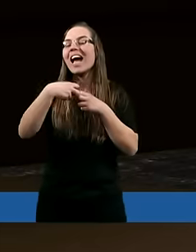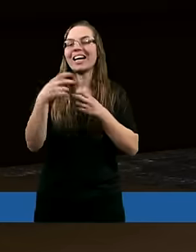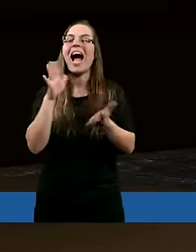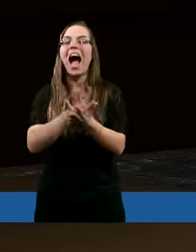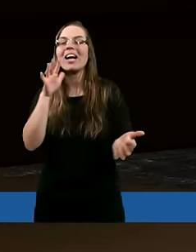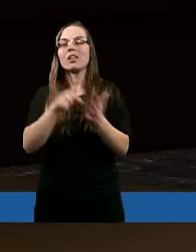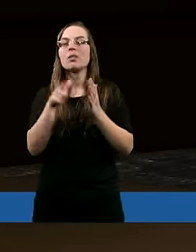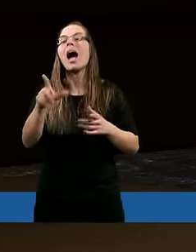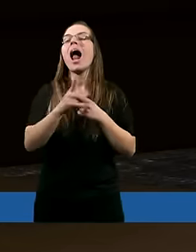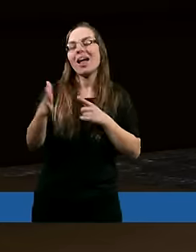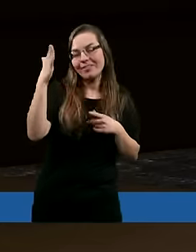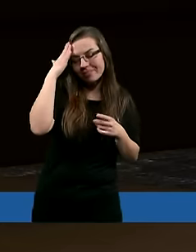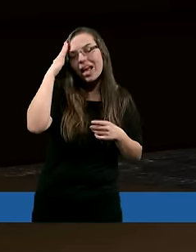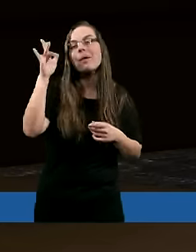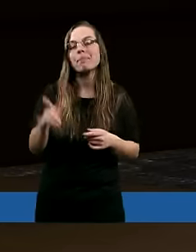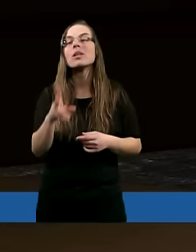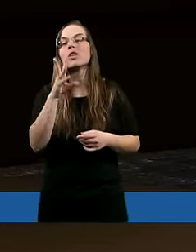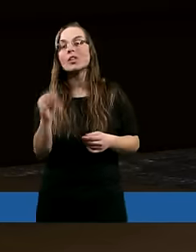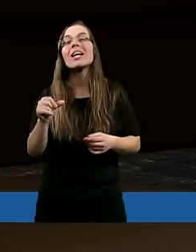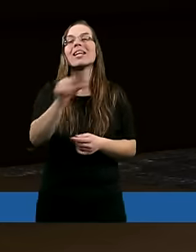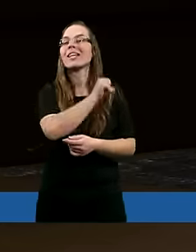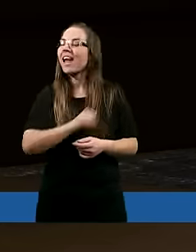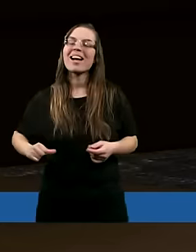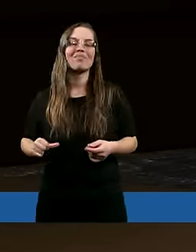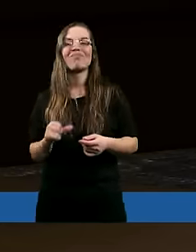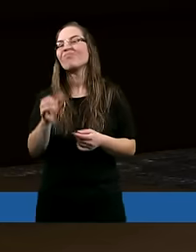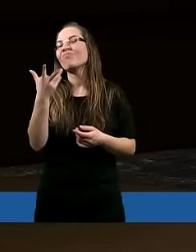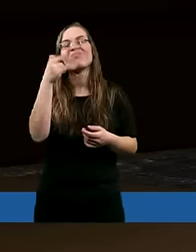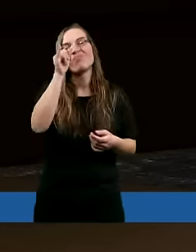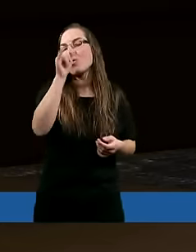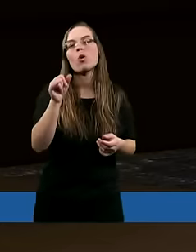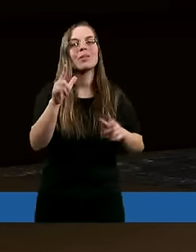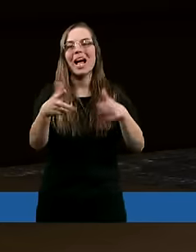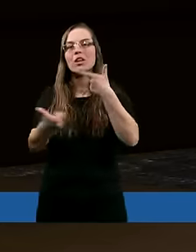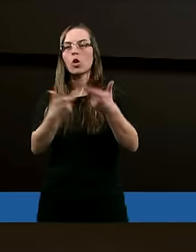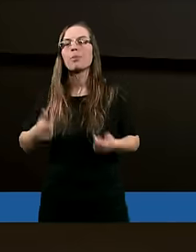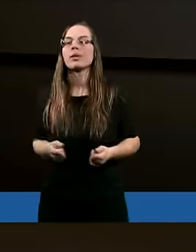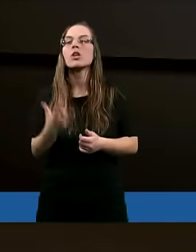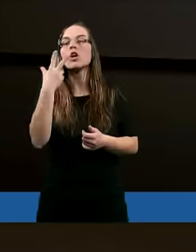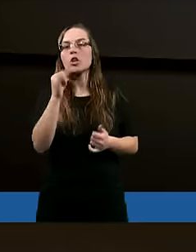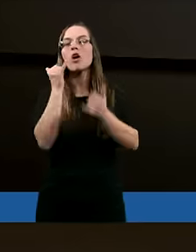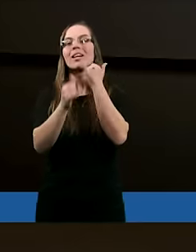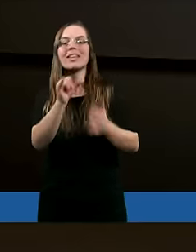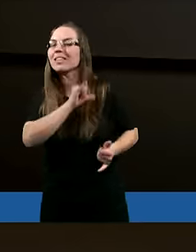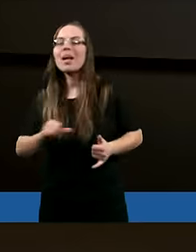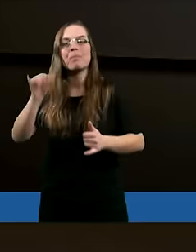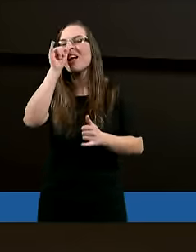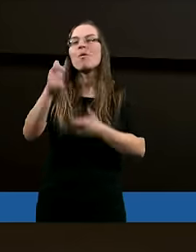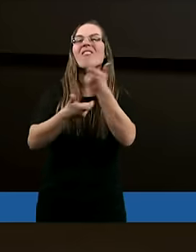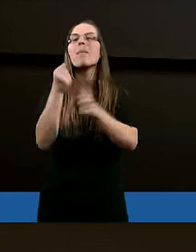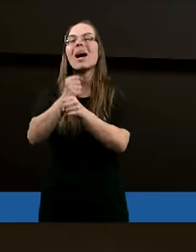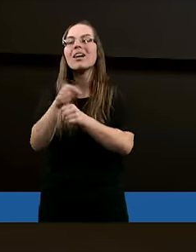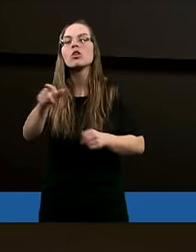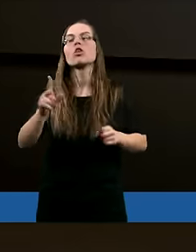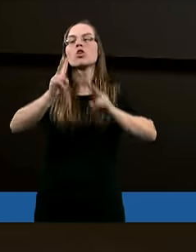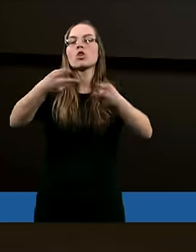ale wiemy, że sami ich nie wypracujemy. No a jeżeli sami ich nie wypracujemy, to